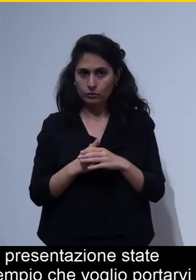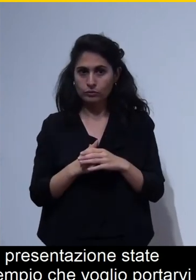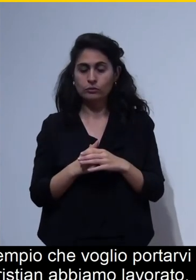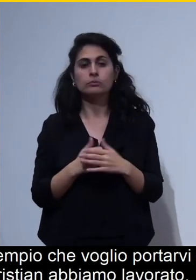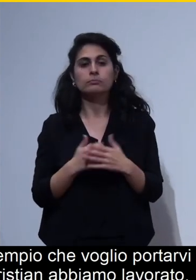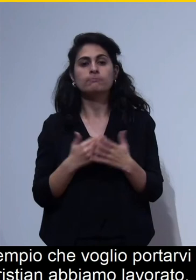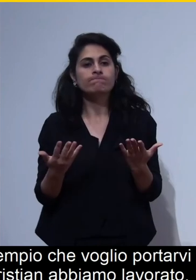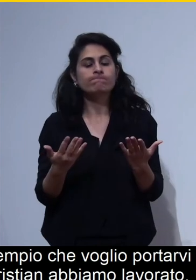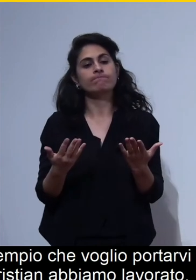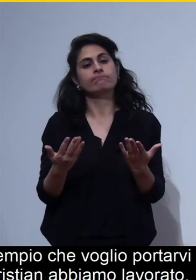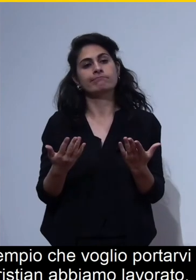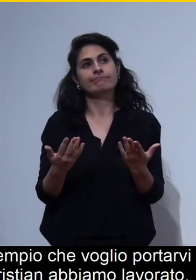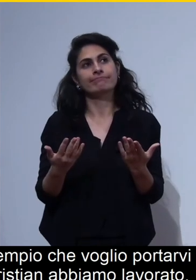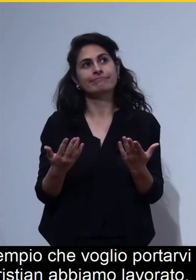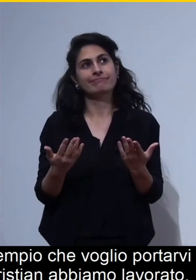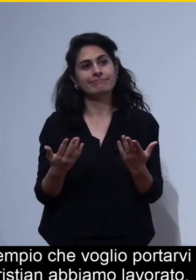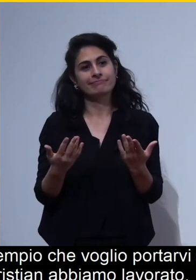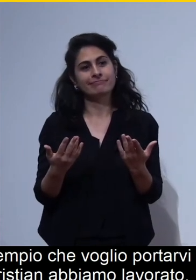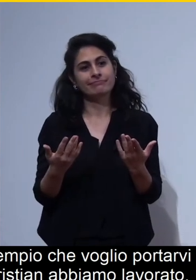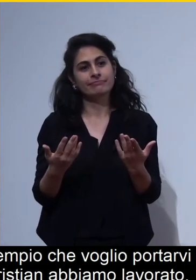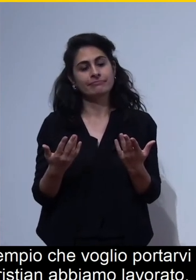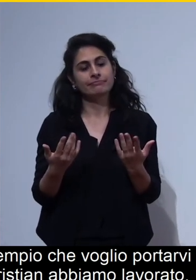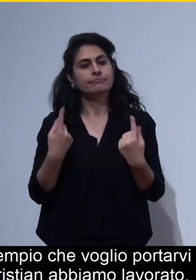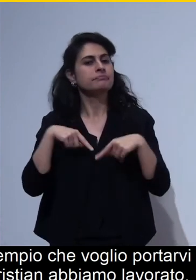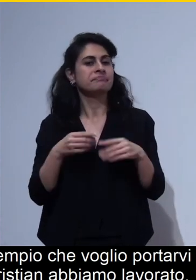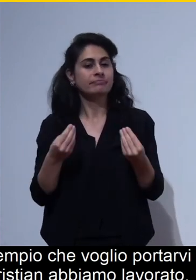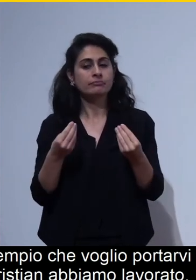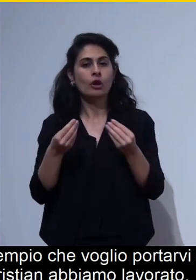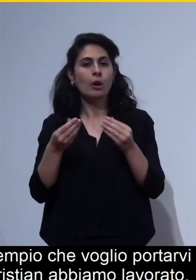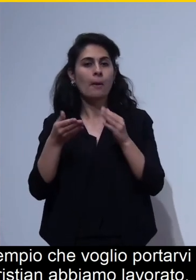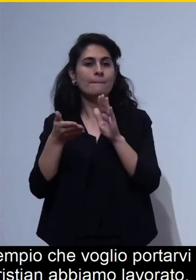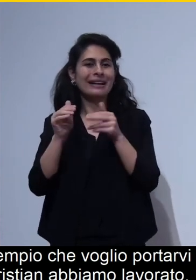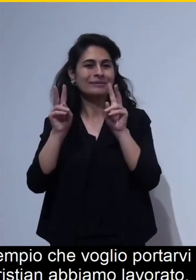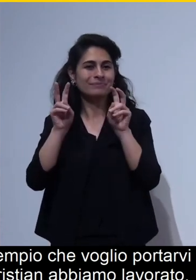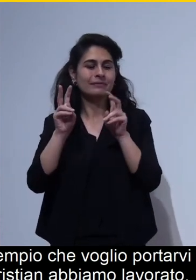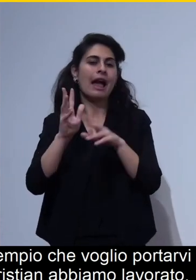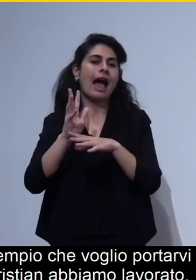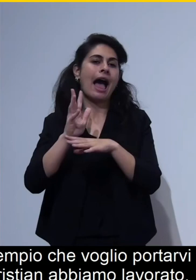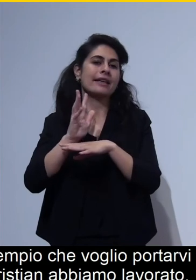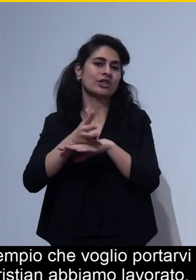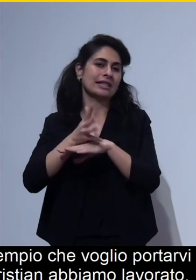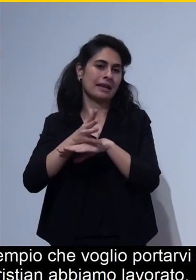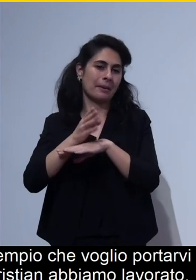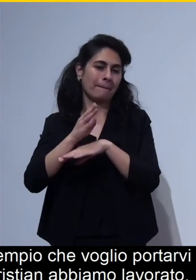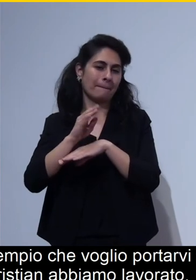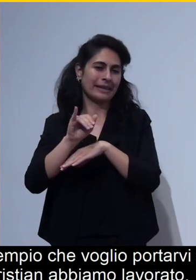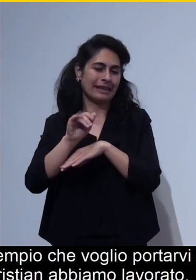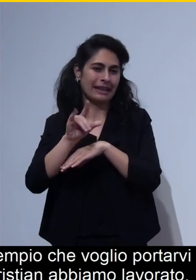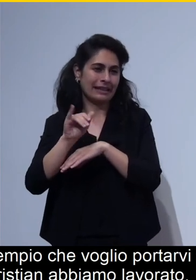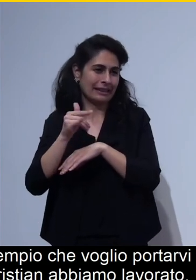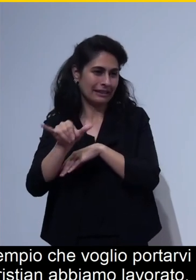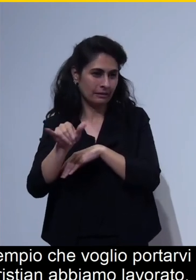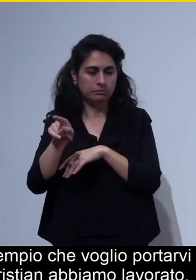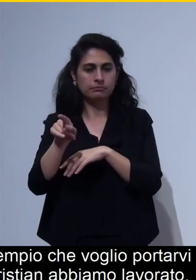importare questo pacchetto che è un pacchetto che si chiama Accessibility è un pacchetto LaTec che